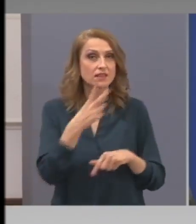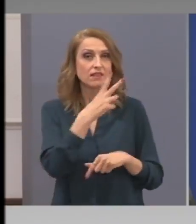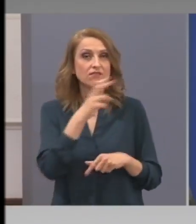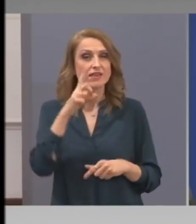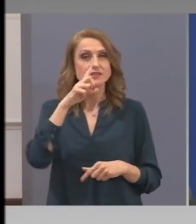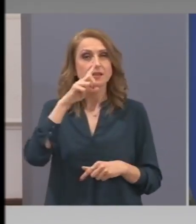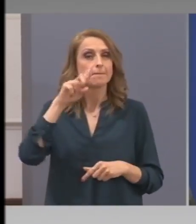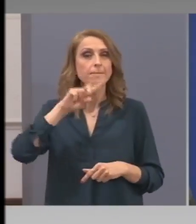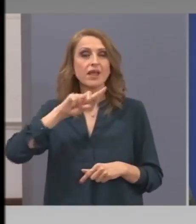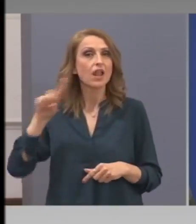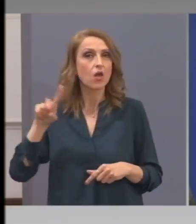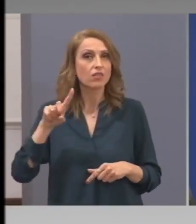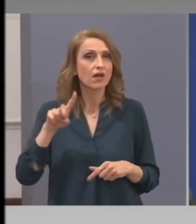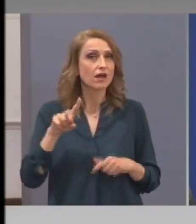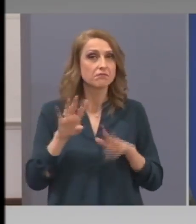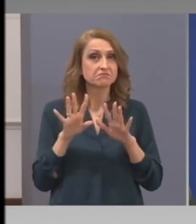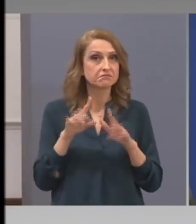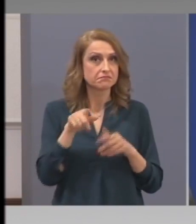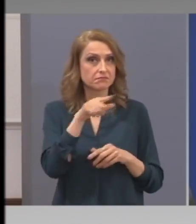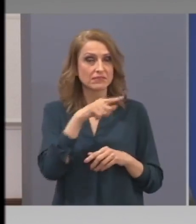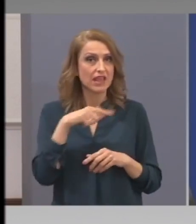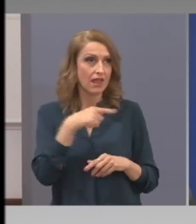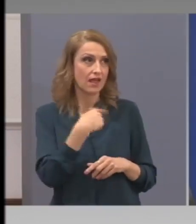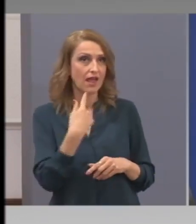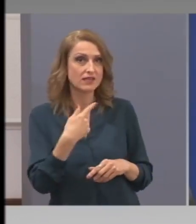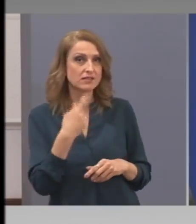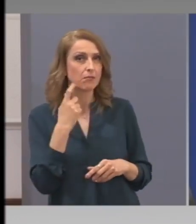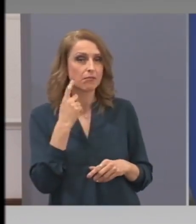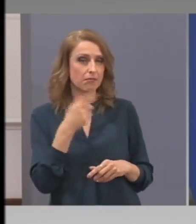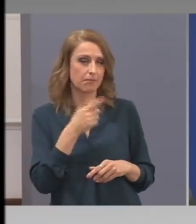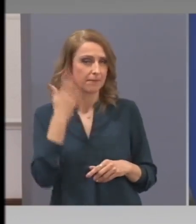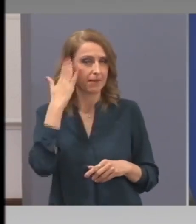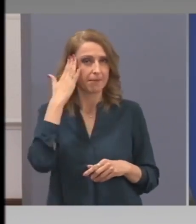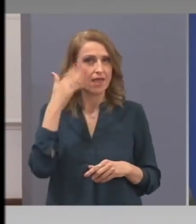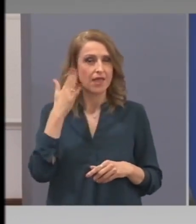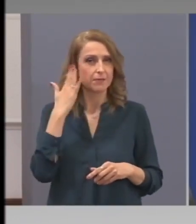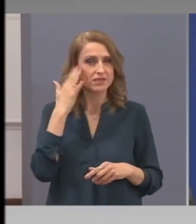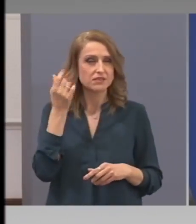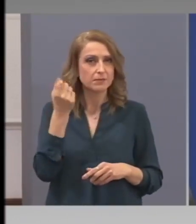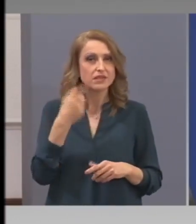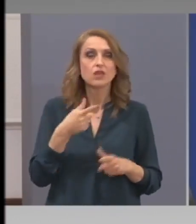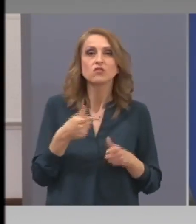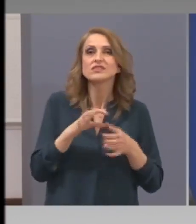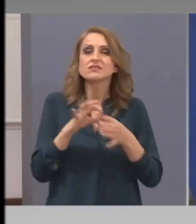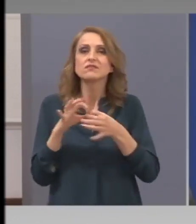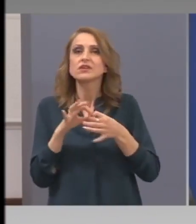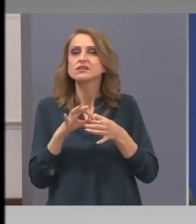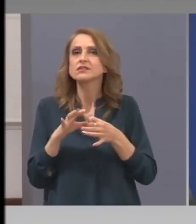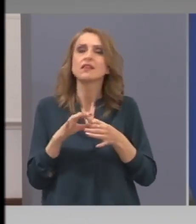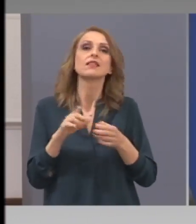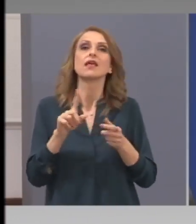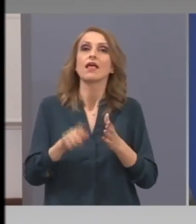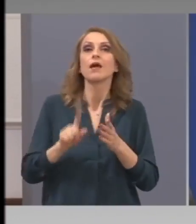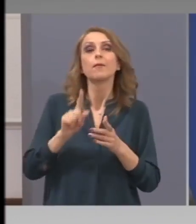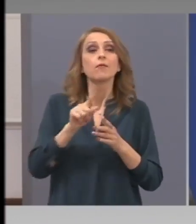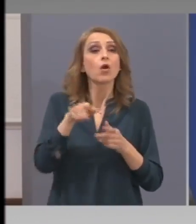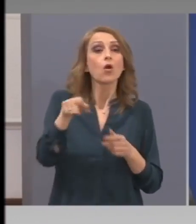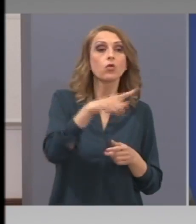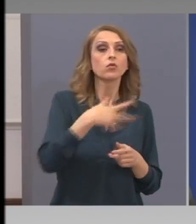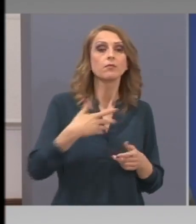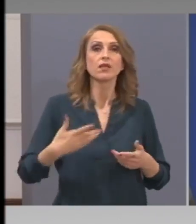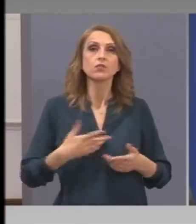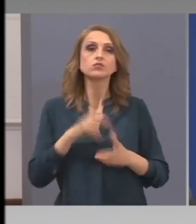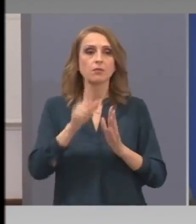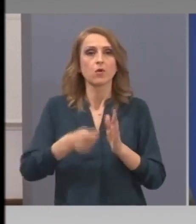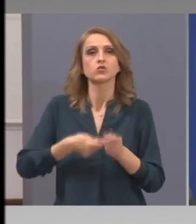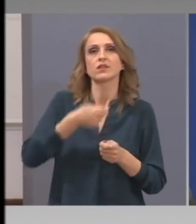милиона, които, не знам да ли споменам примера, които са свързани с отпускането на негарантирани, необезпечени